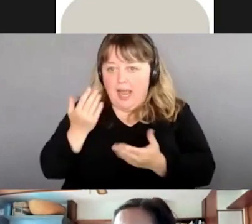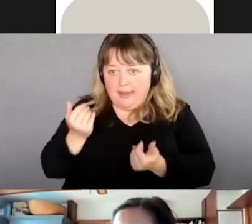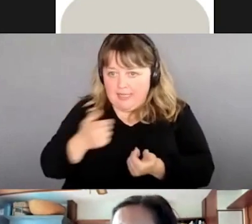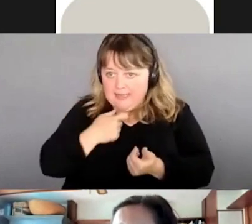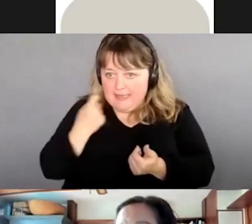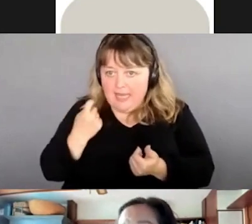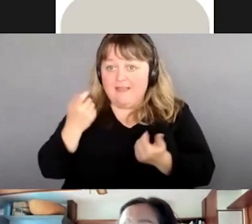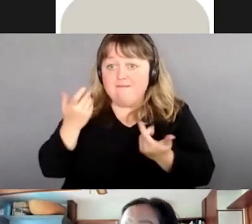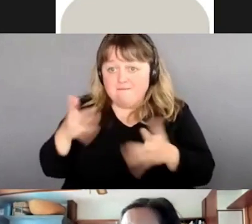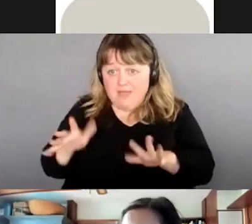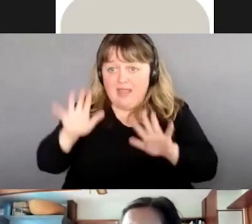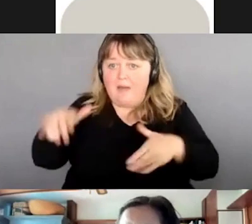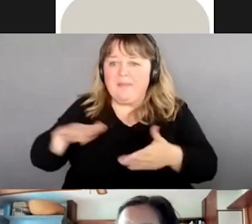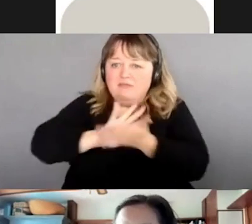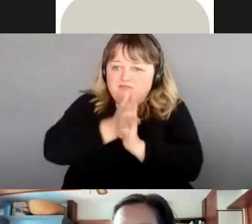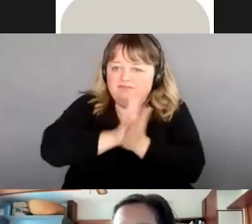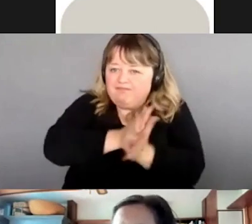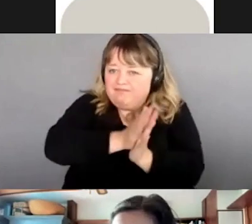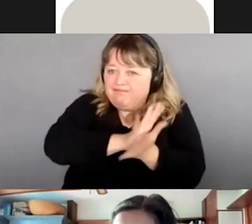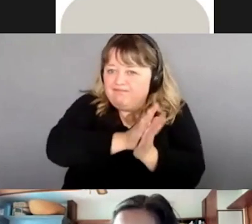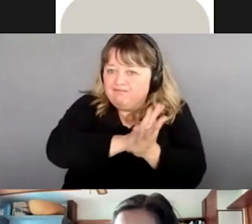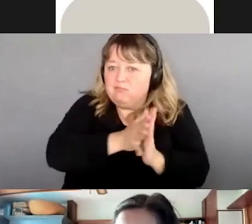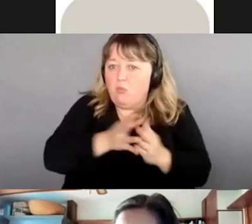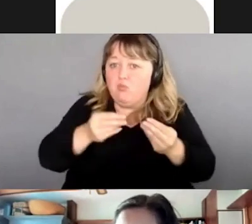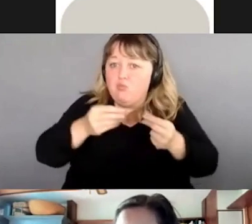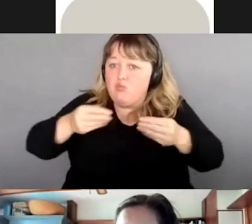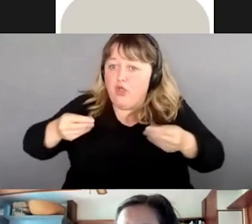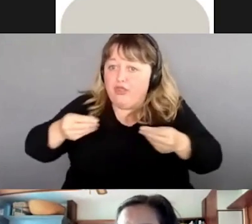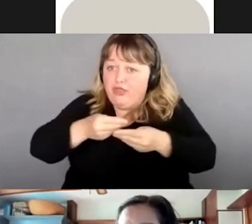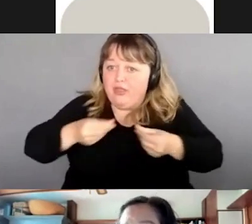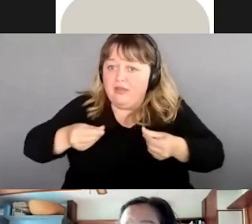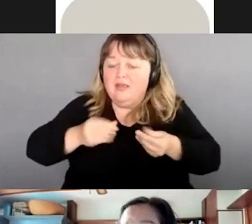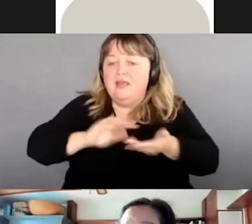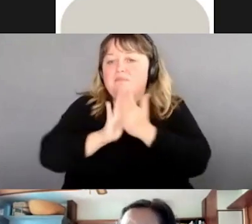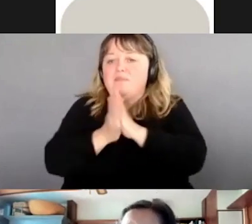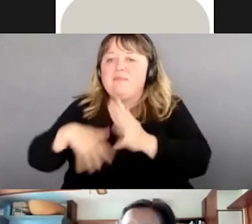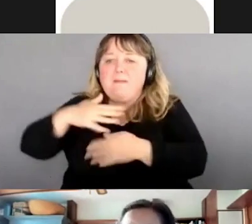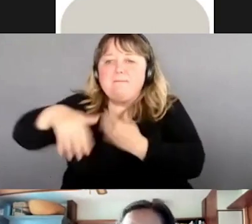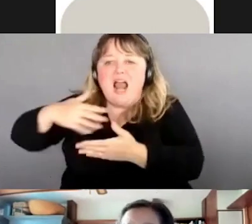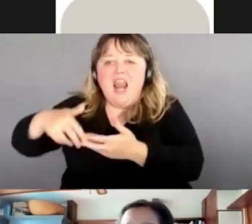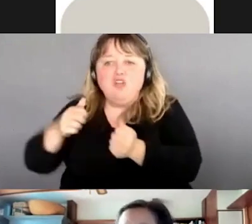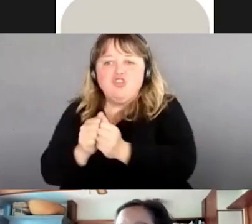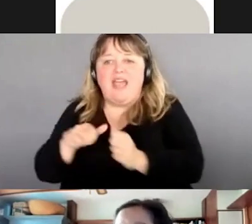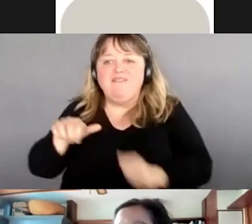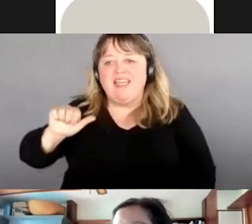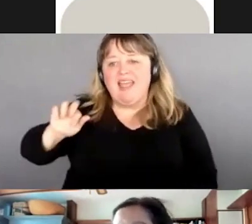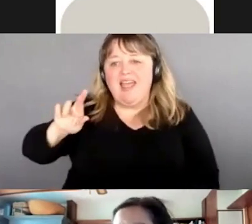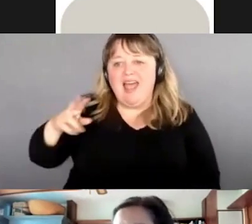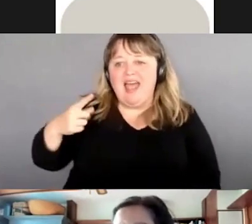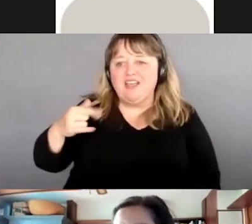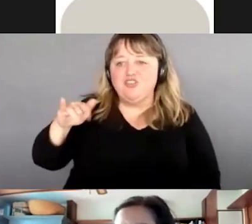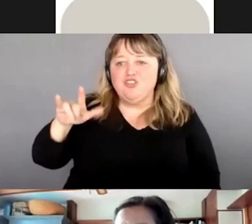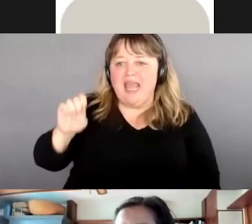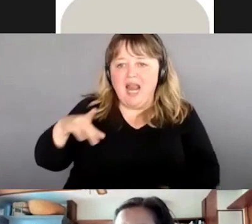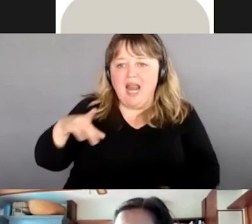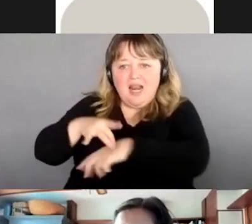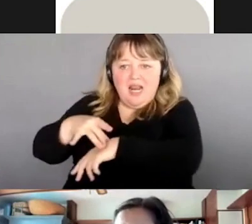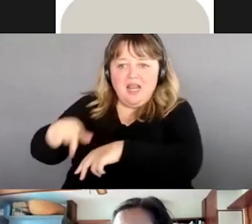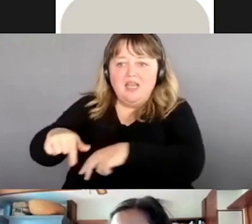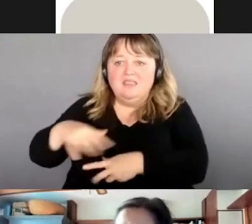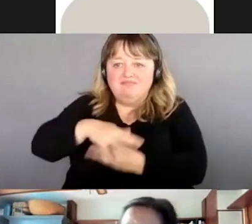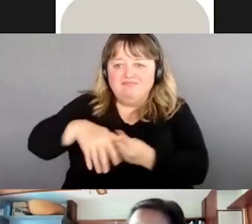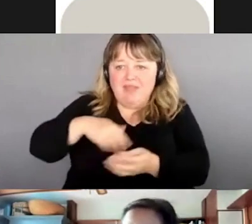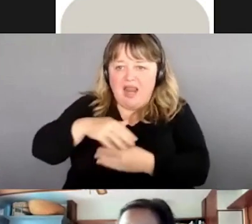et on peut la mélanger avec une poudre d'argile et là on peut saupoudrer nos pieds de